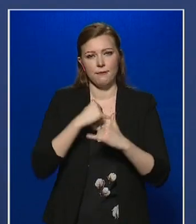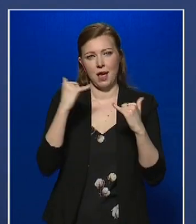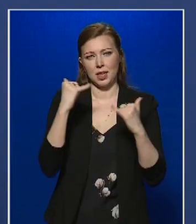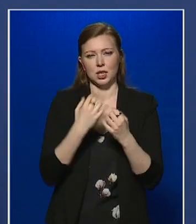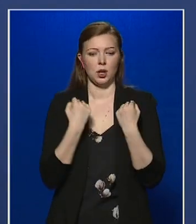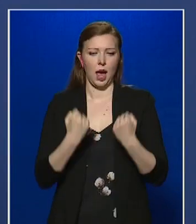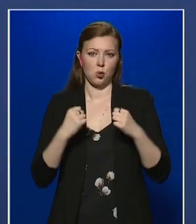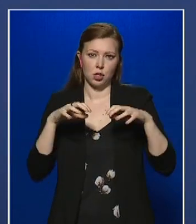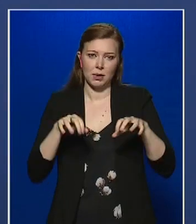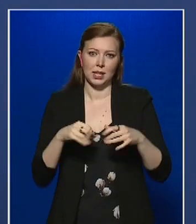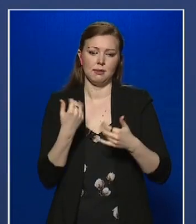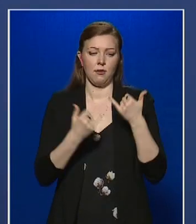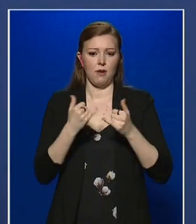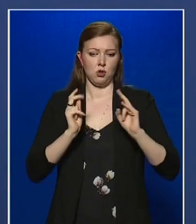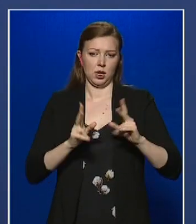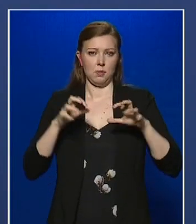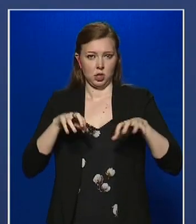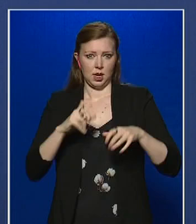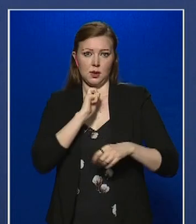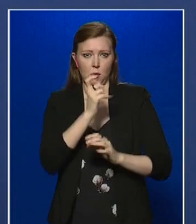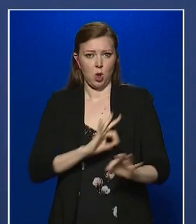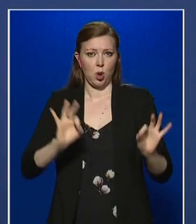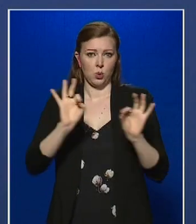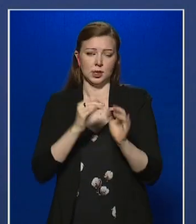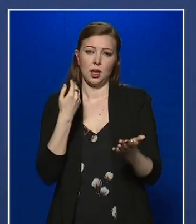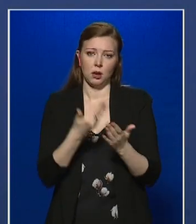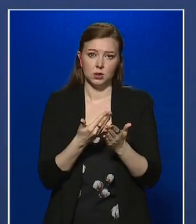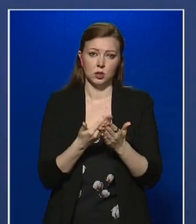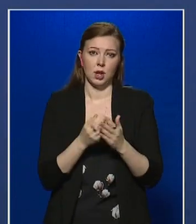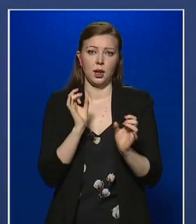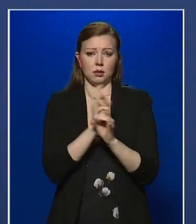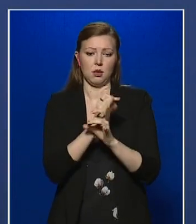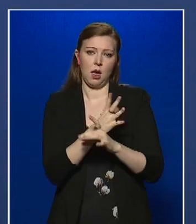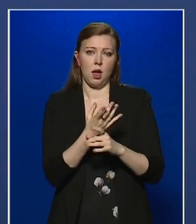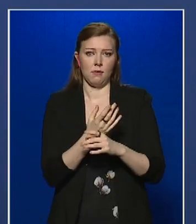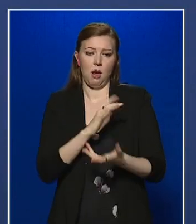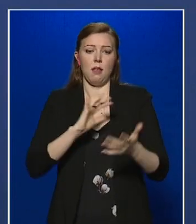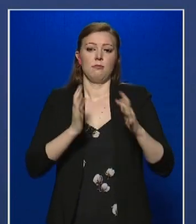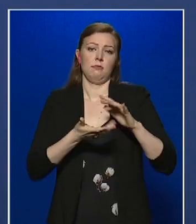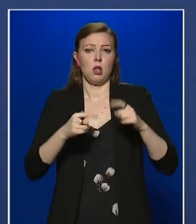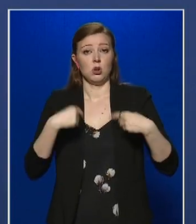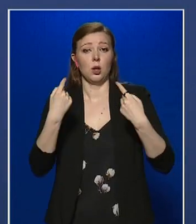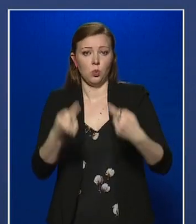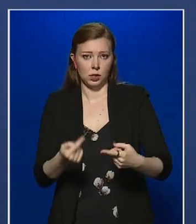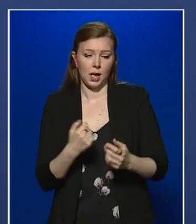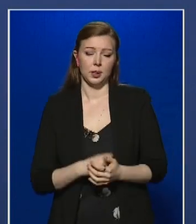erősebbé és versenyképesebbé hazánk gazdaságát a járvány okozta válságot követően.